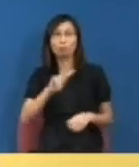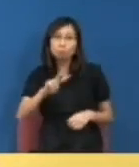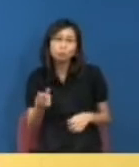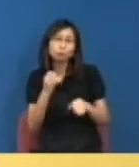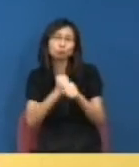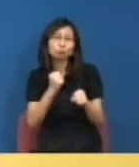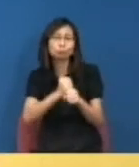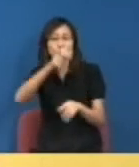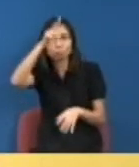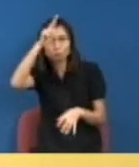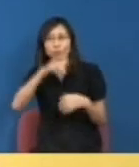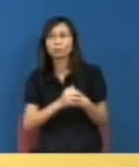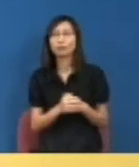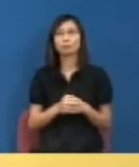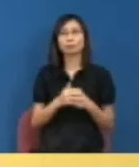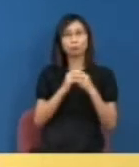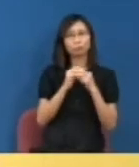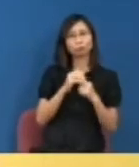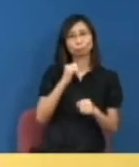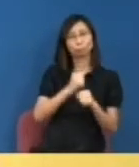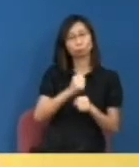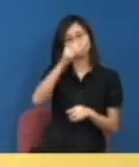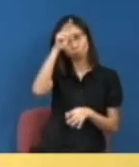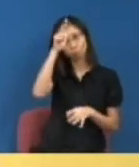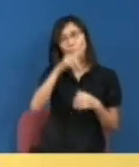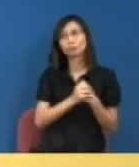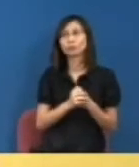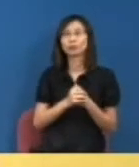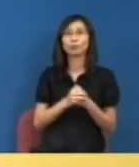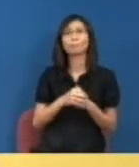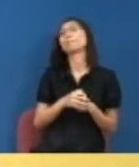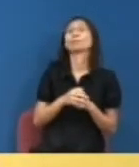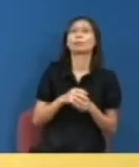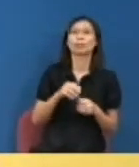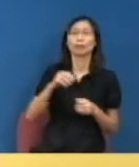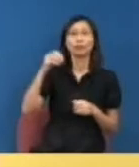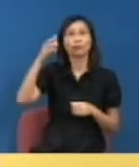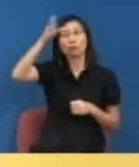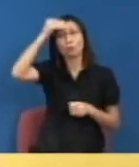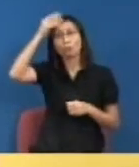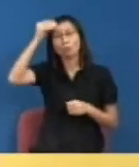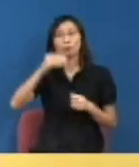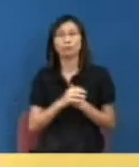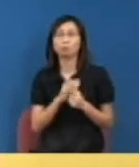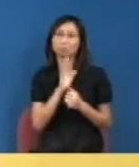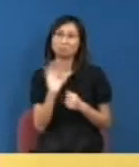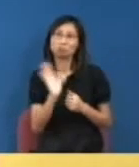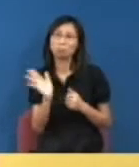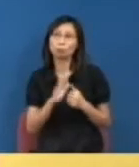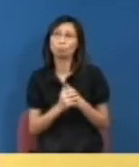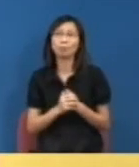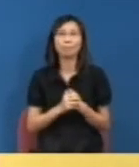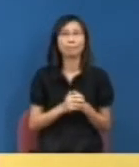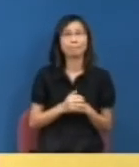因造官心意對於教員則不問其學物之淺深即是搞市場化又令到學富